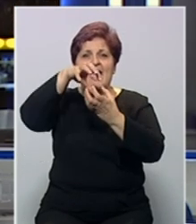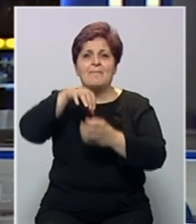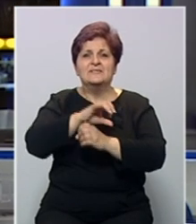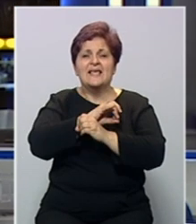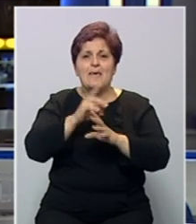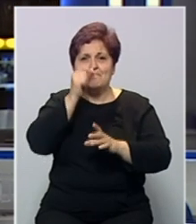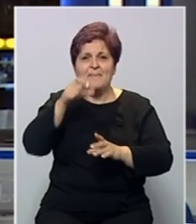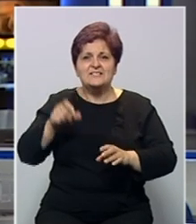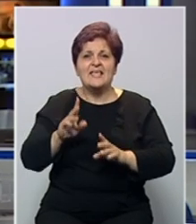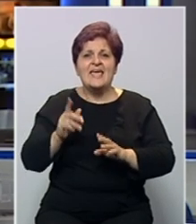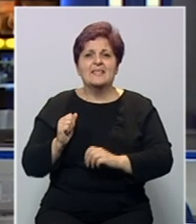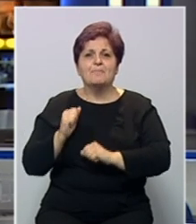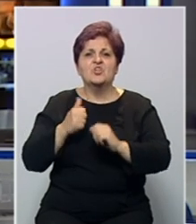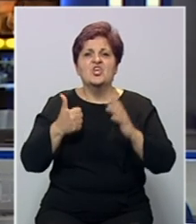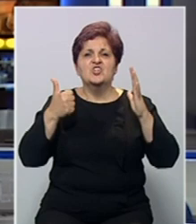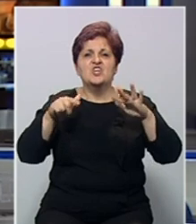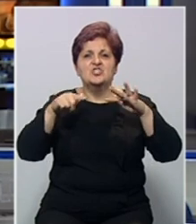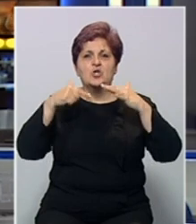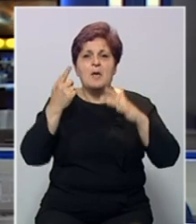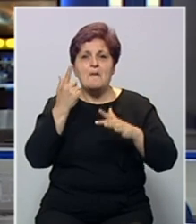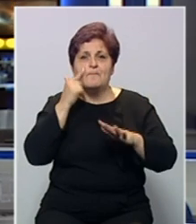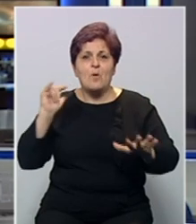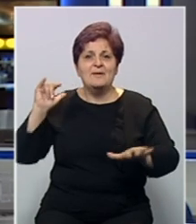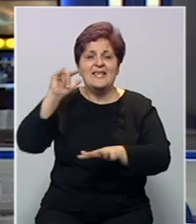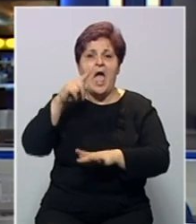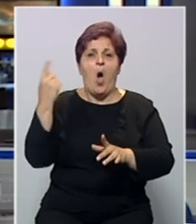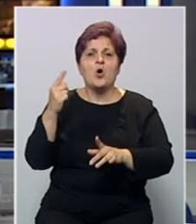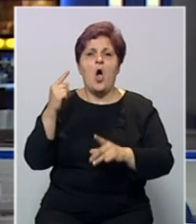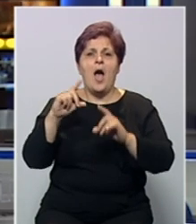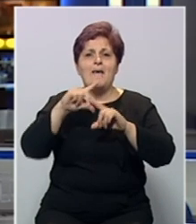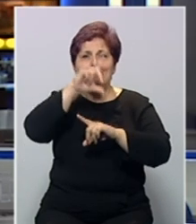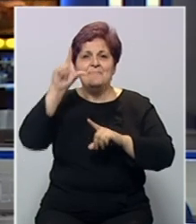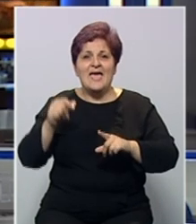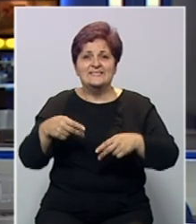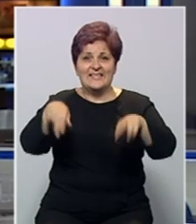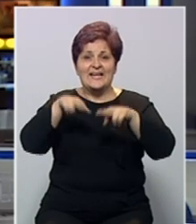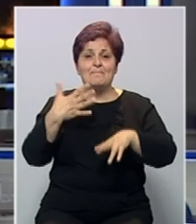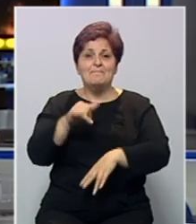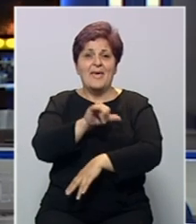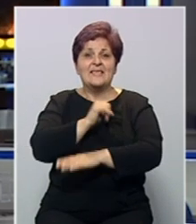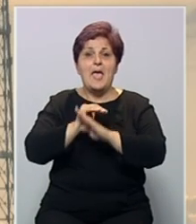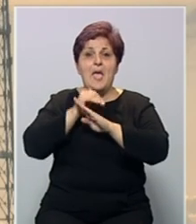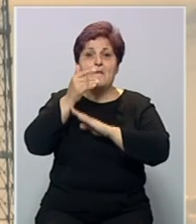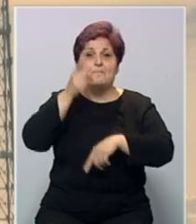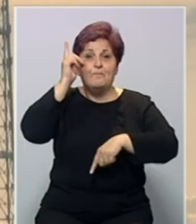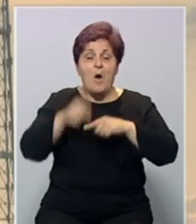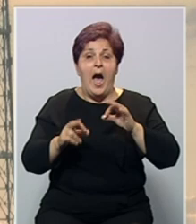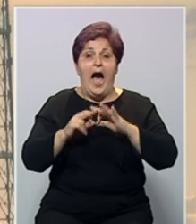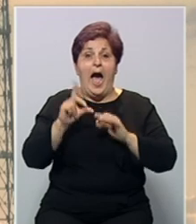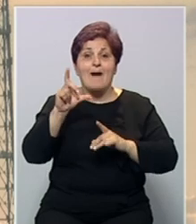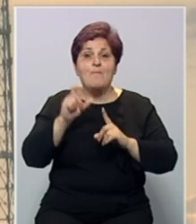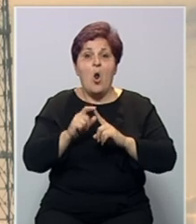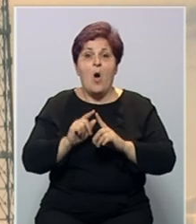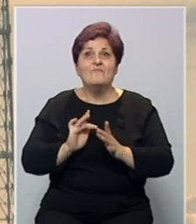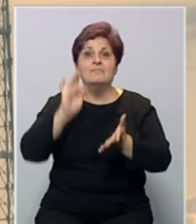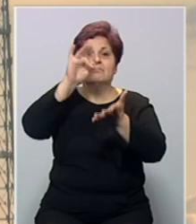bez posade trebala ponijeti na šestosedmični probni let oko mjeseca i natrag 50 godina poslije posljednje Apollo-ove